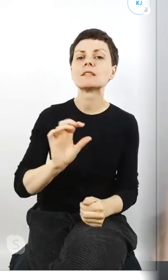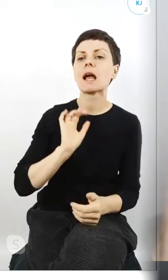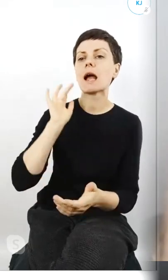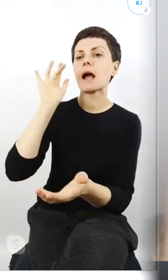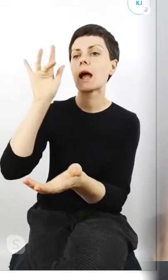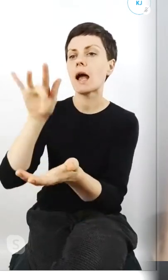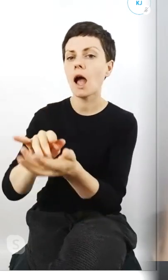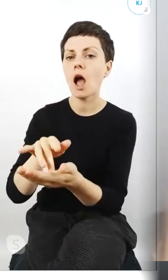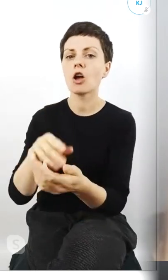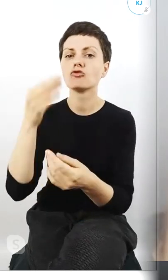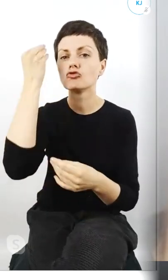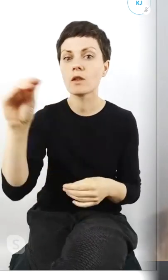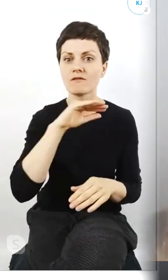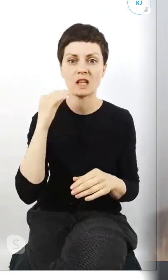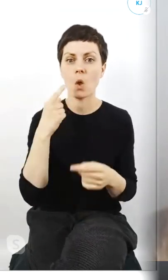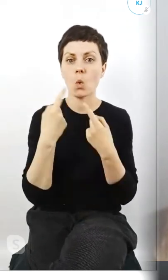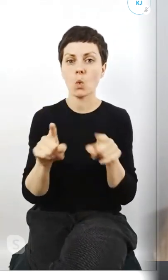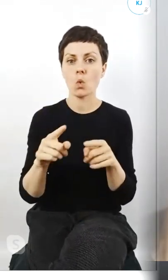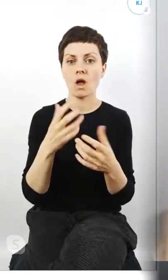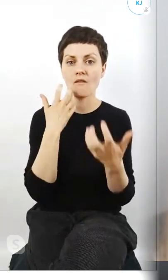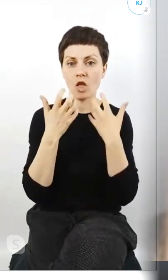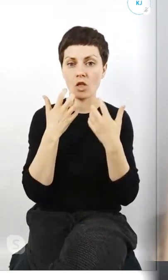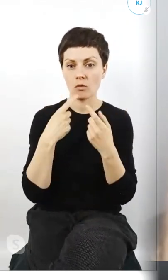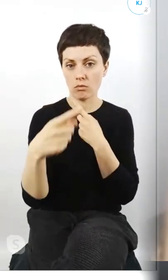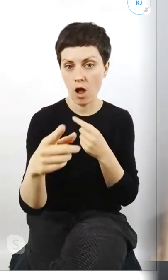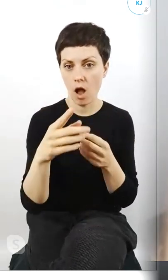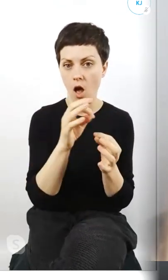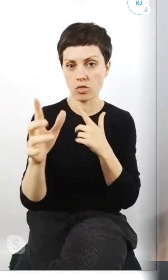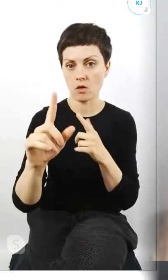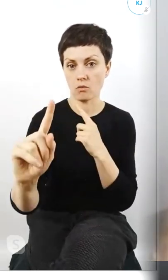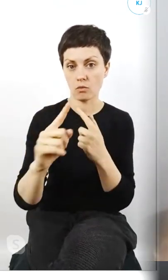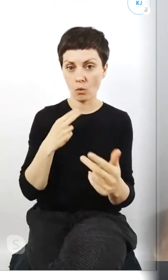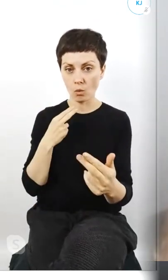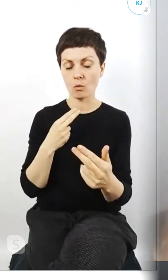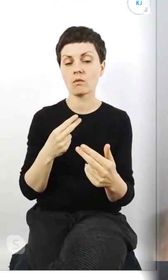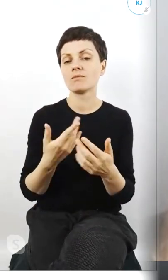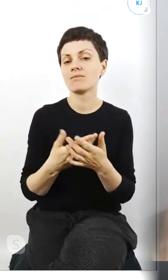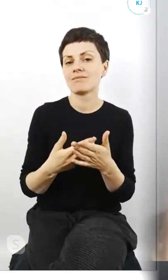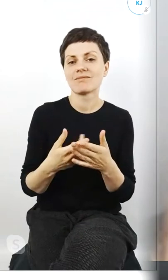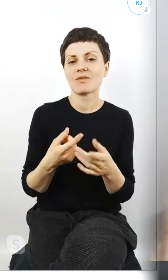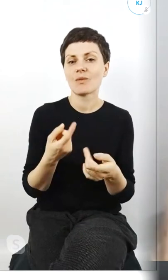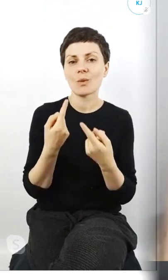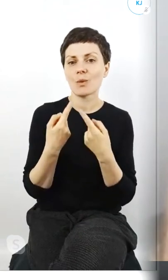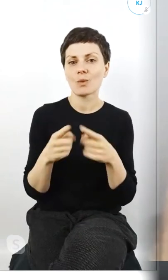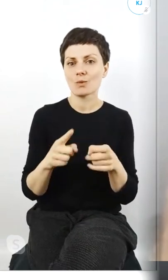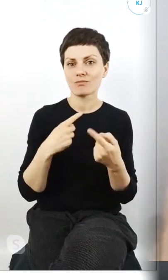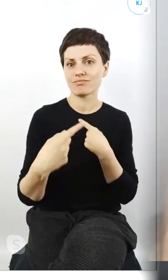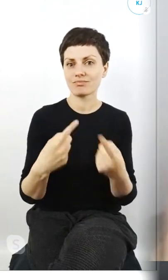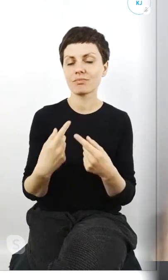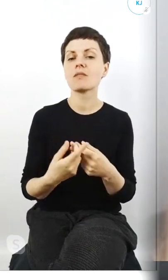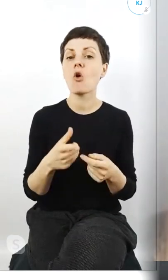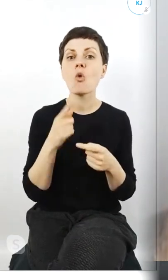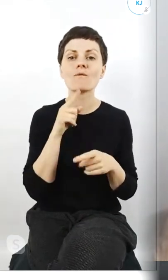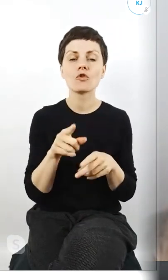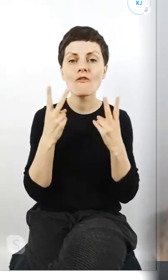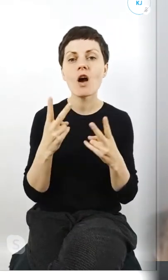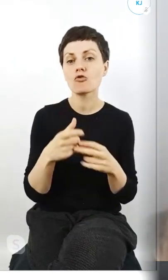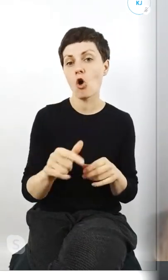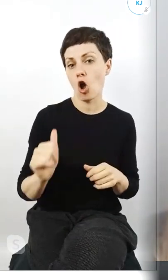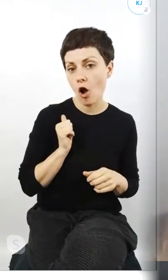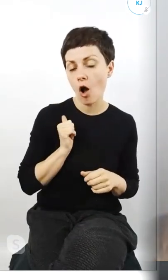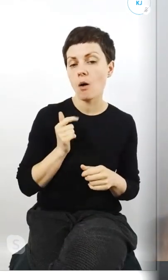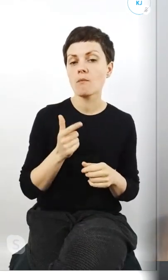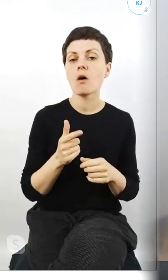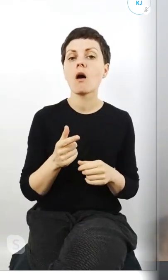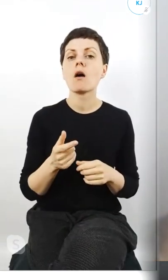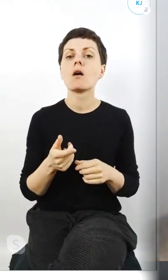wystarczy, że napiszemy krótką wiadomość, mamy odpowiedź czasami w ciągu kilku sekund, więc wydaje mi się, że to jest ważne przede wszystkim komfort, czas i